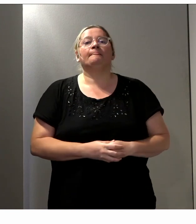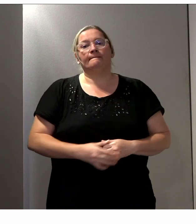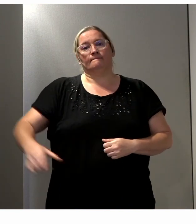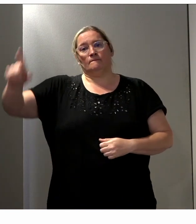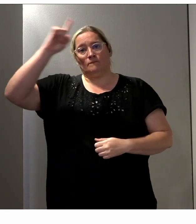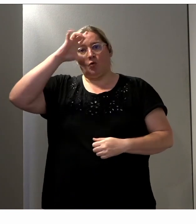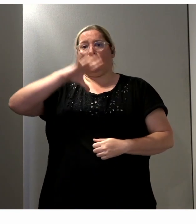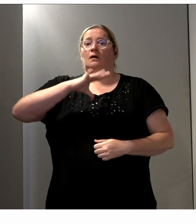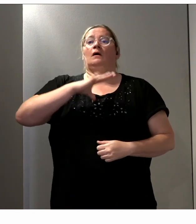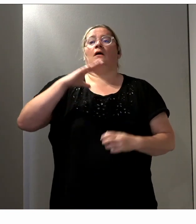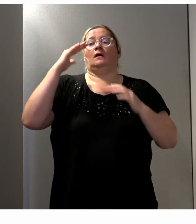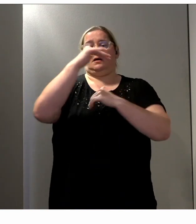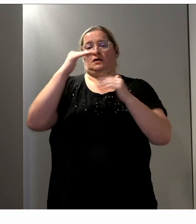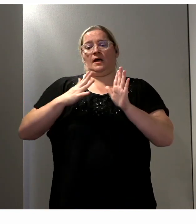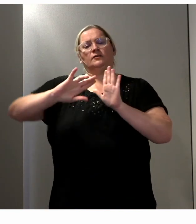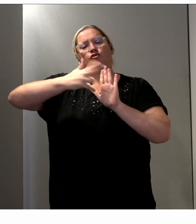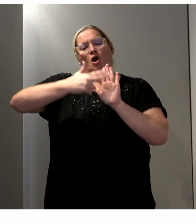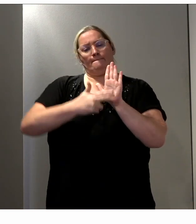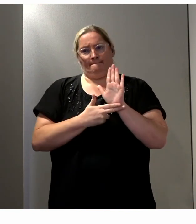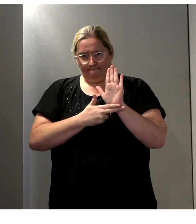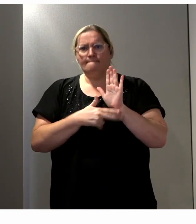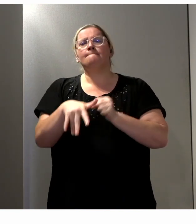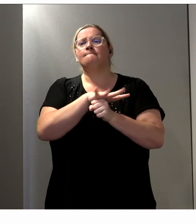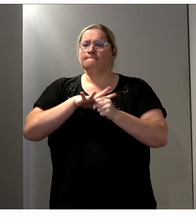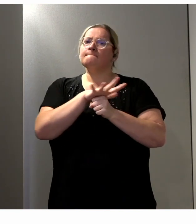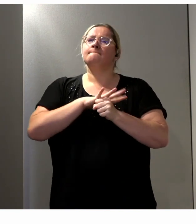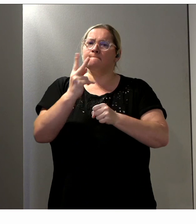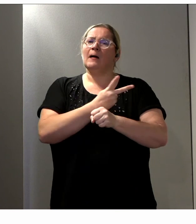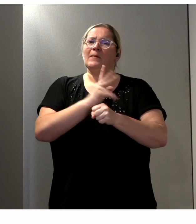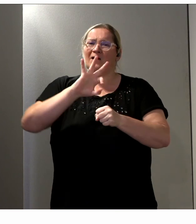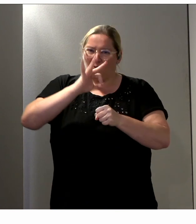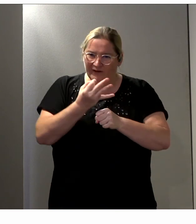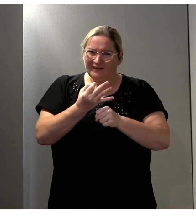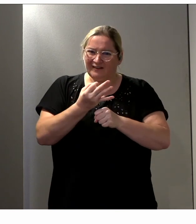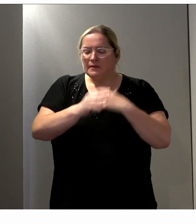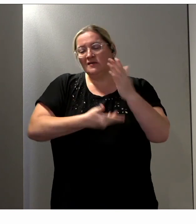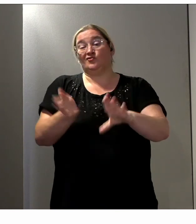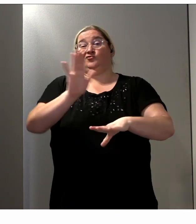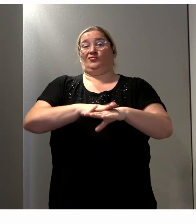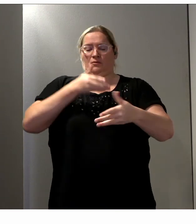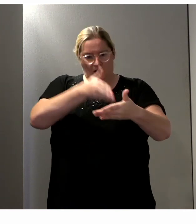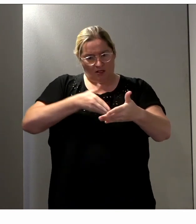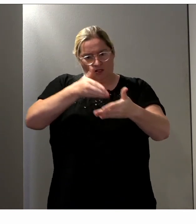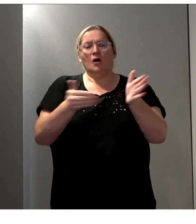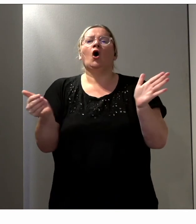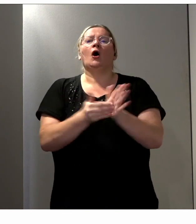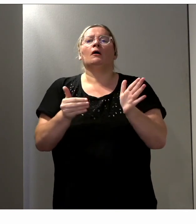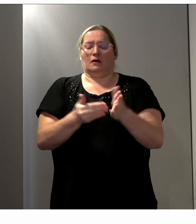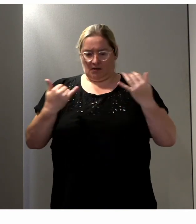un cadre normatif applicable qui est assez complet, mais on se rend compte qu'il y a encore des écueils, qu'il y a peut-être des